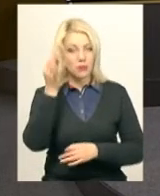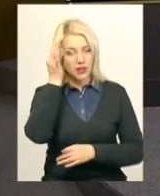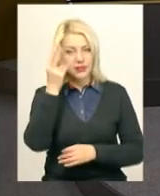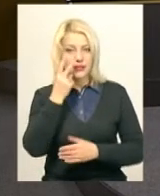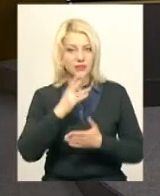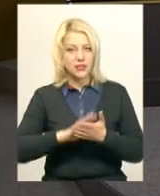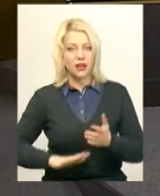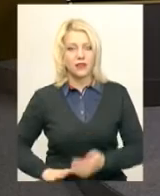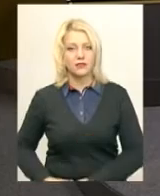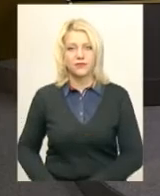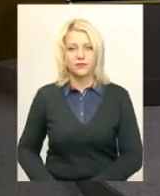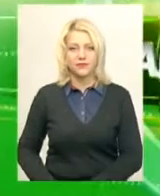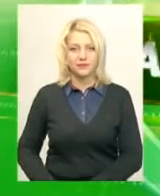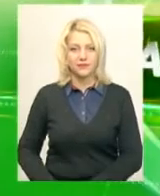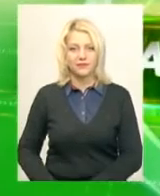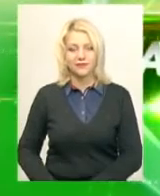дивіться далі у випуску.